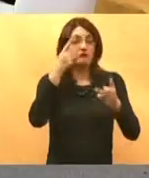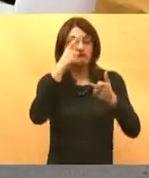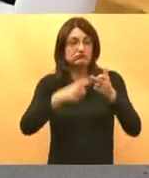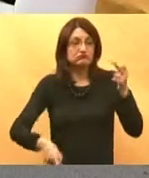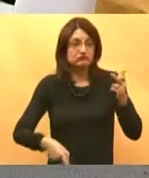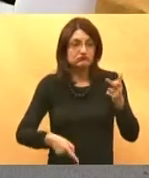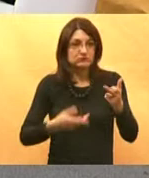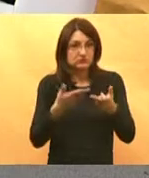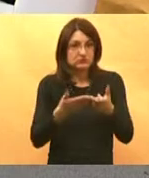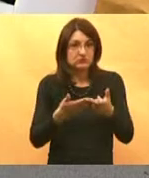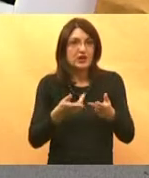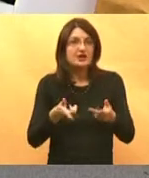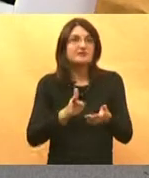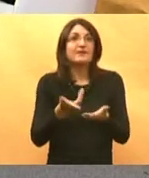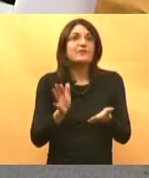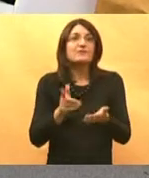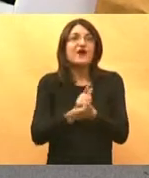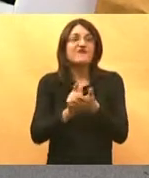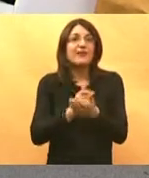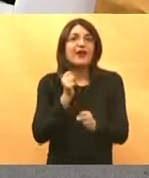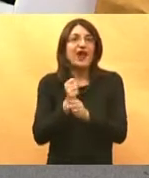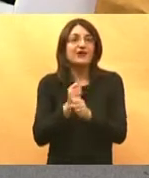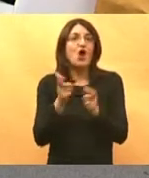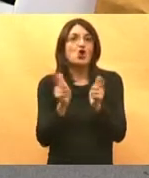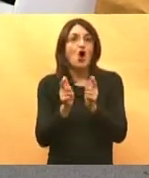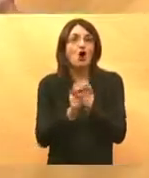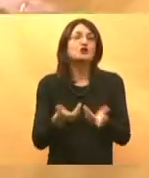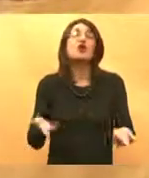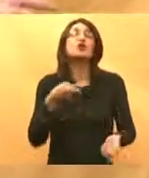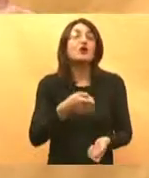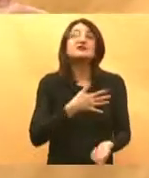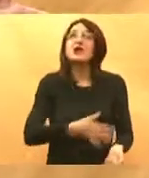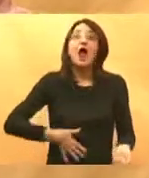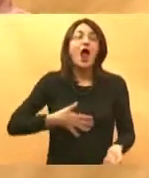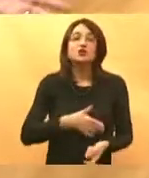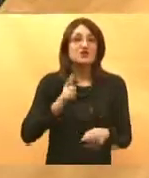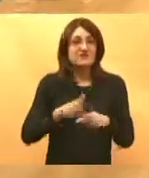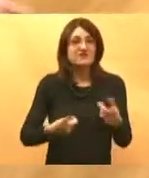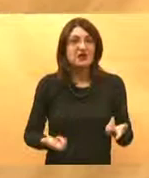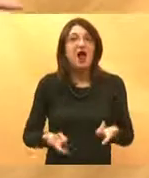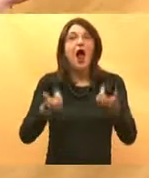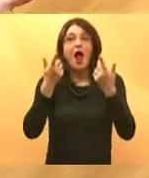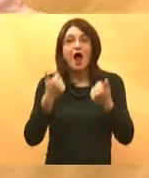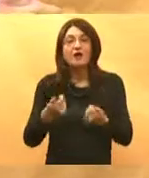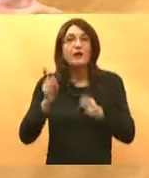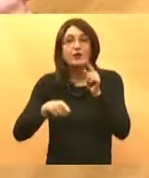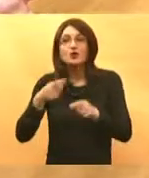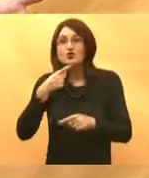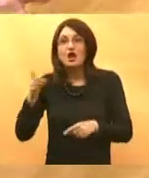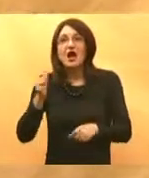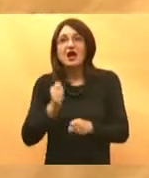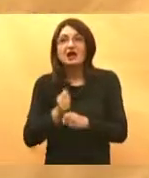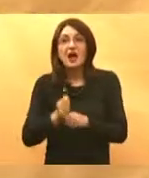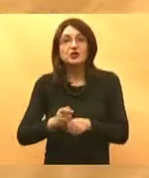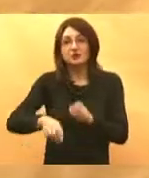domačica koja ne može za krstitke napraviti kod kolače to je strašna stvar jer svi očekuju ne znam šta a nekoj osobi koja radi dešnjake s